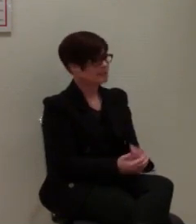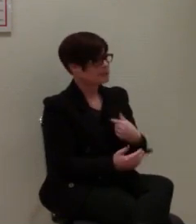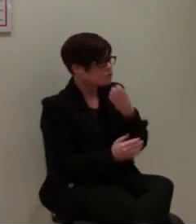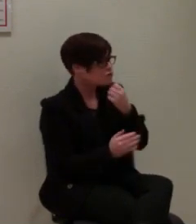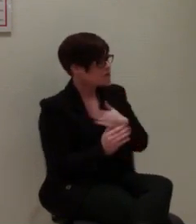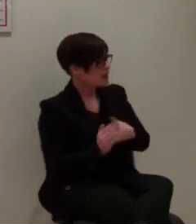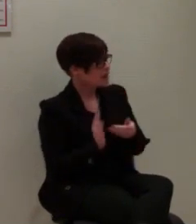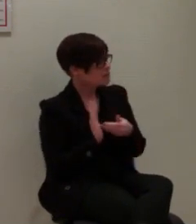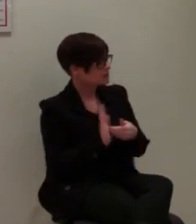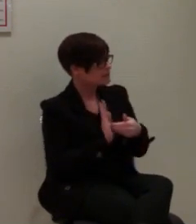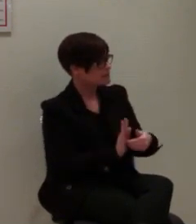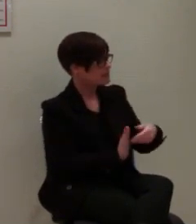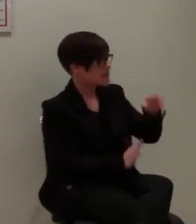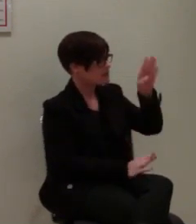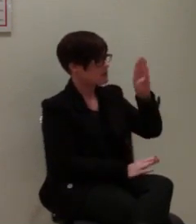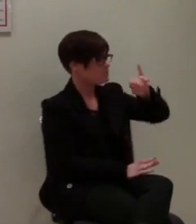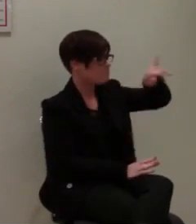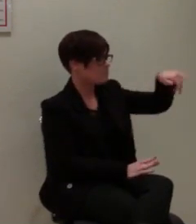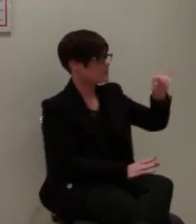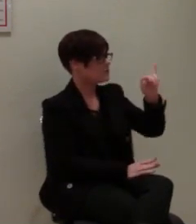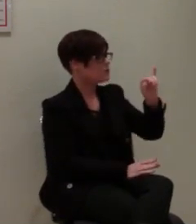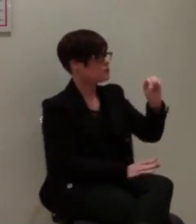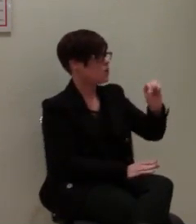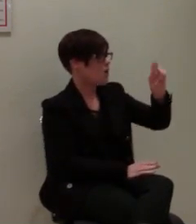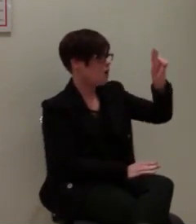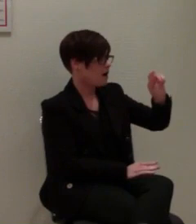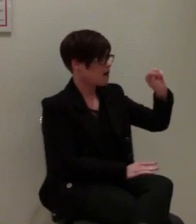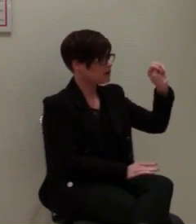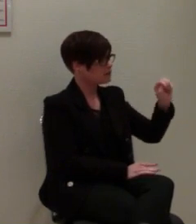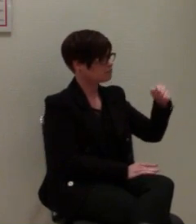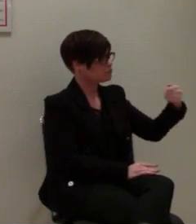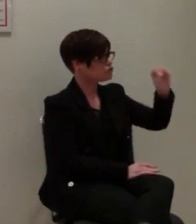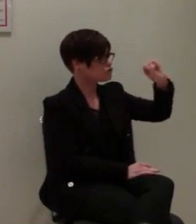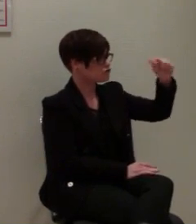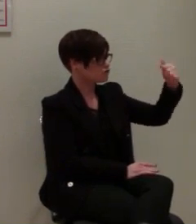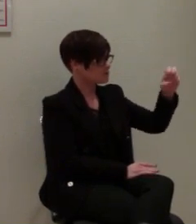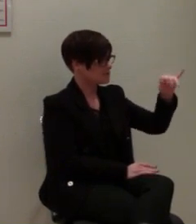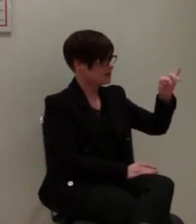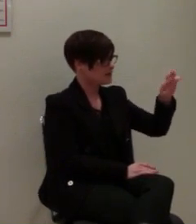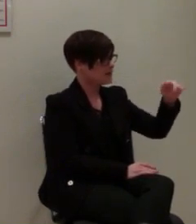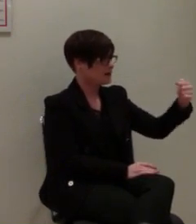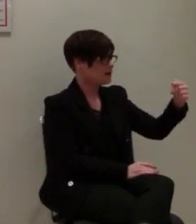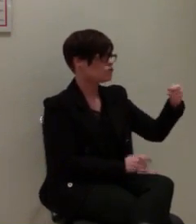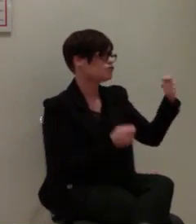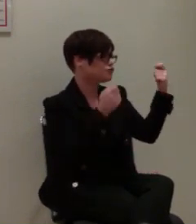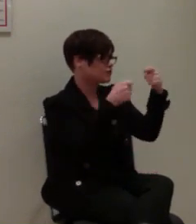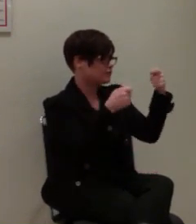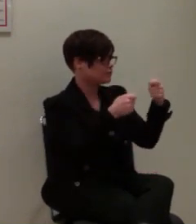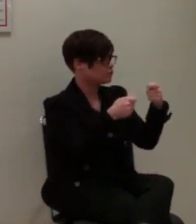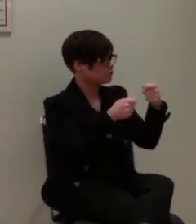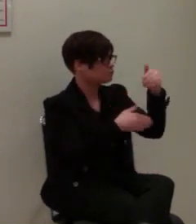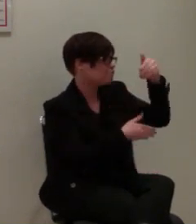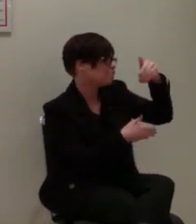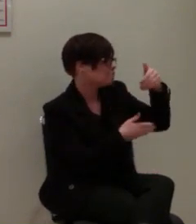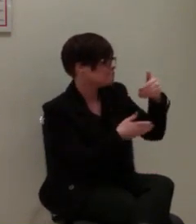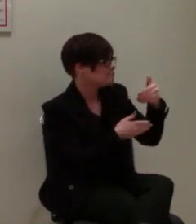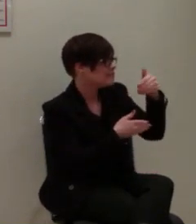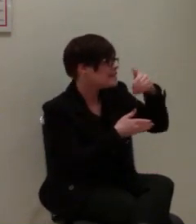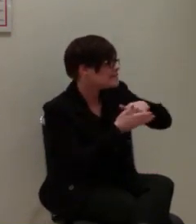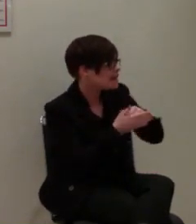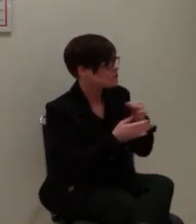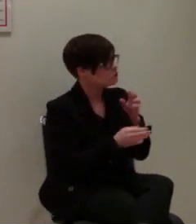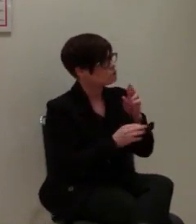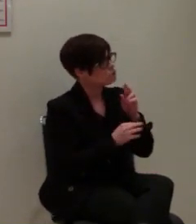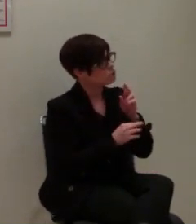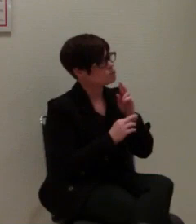die Björn-Steiger-Stiftung, wie die Haltung der Björn-Steiger-Stiftung zum SMS-Notruf im Allgemeinen ist und kann